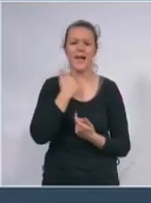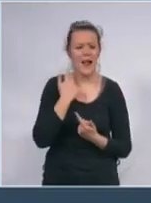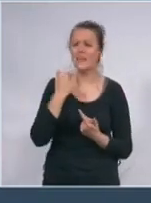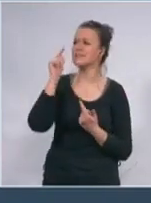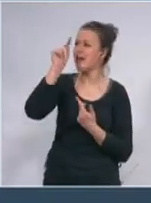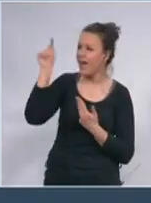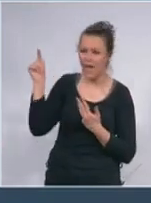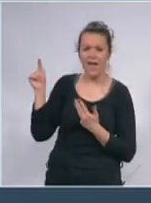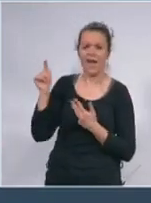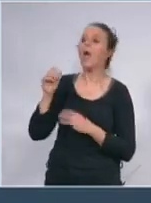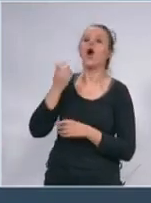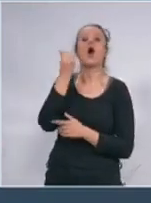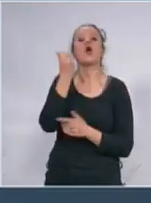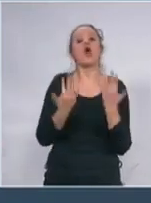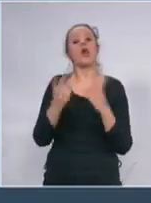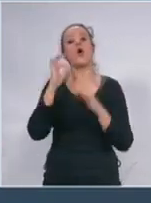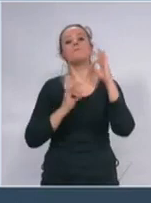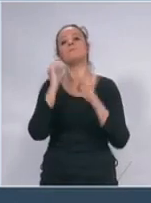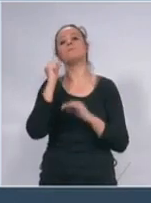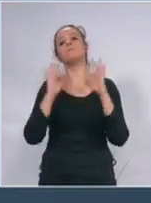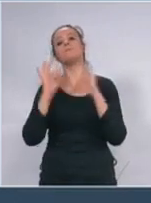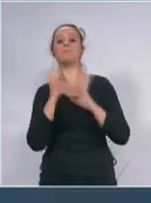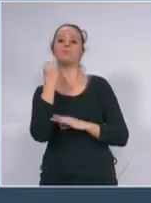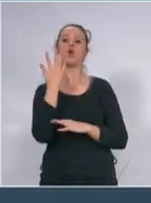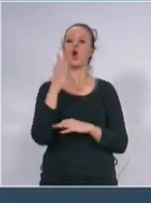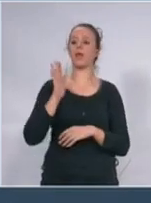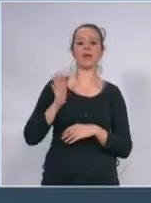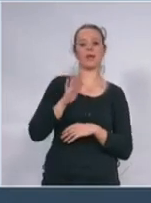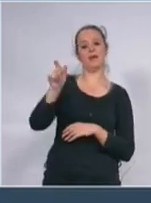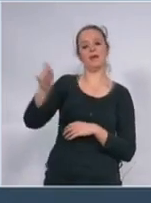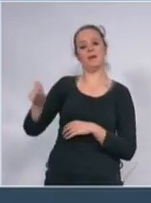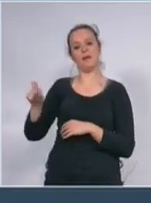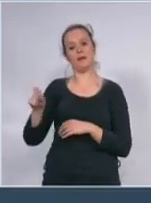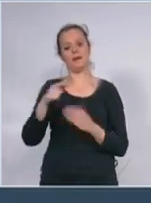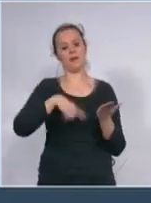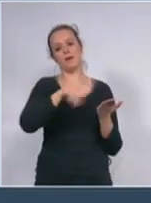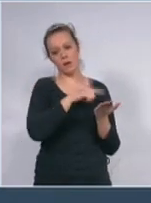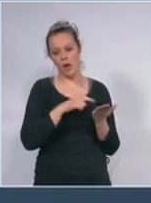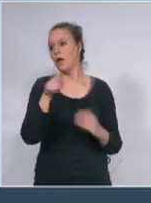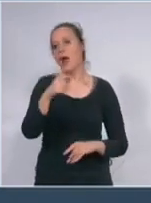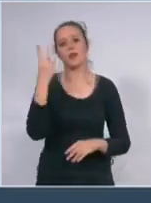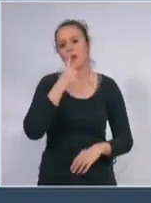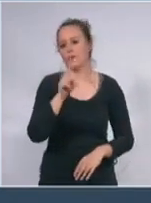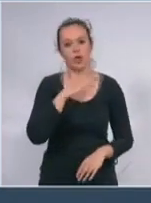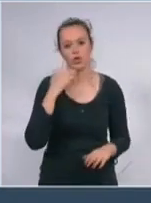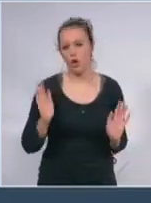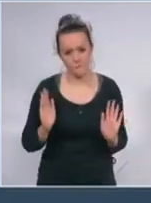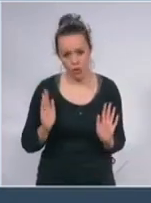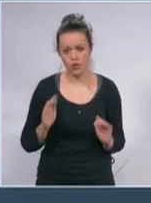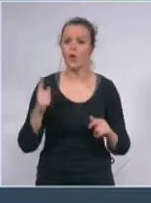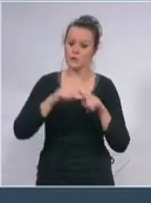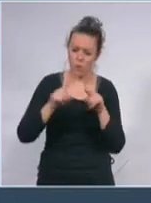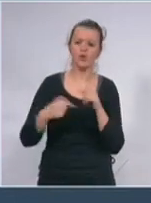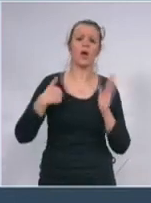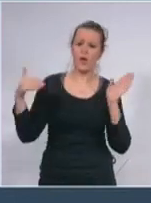proporcionalno broj stanovnika ja mislim da to Srbija nikada nije imala naravno to nije dovoljno to nije dobro zato ćemo mi još da radimo